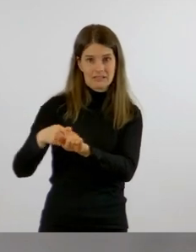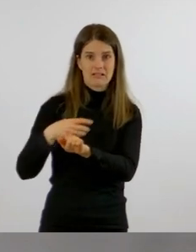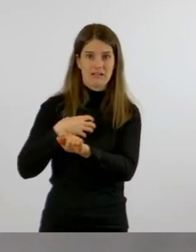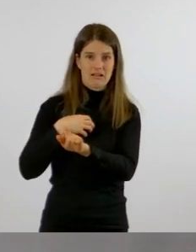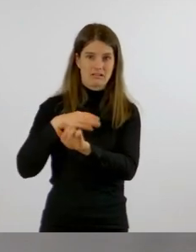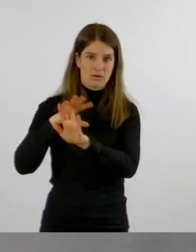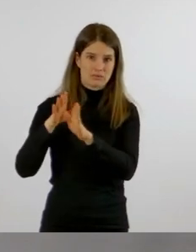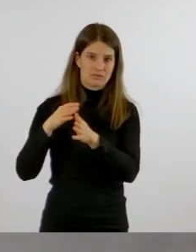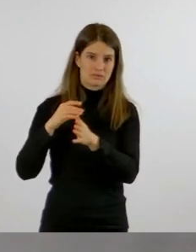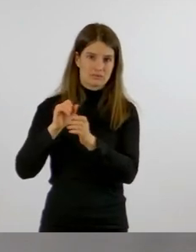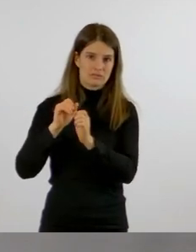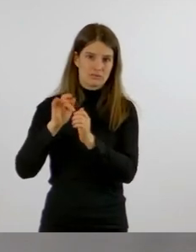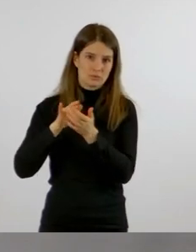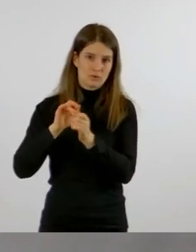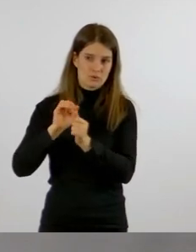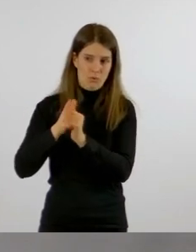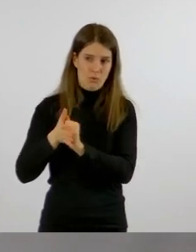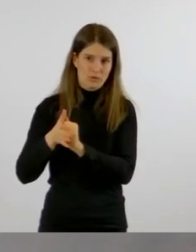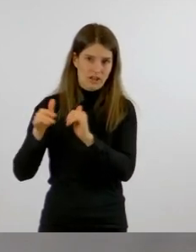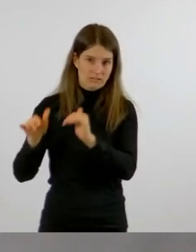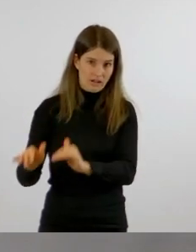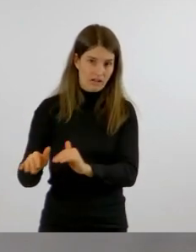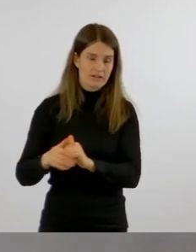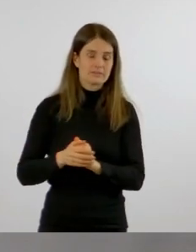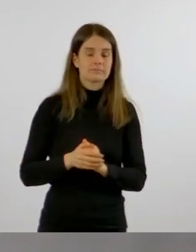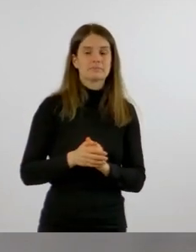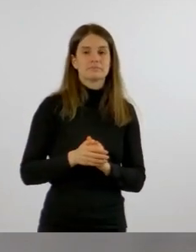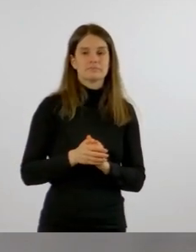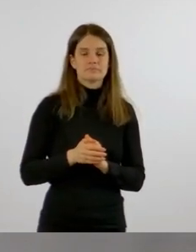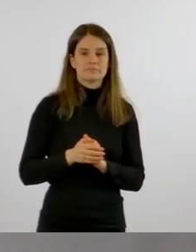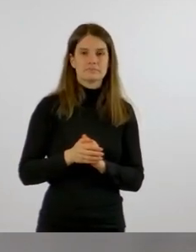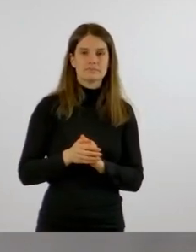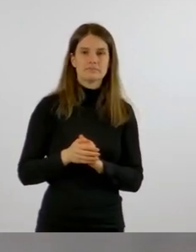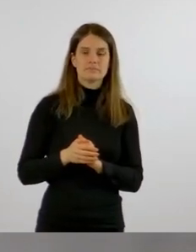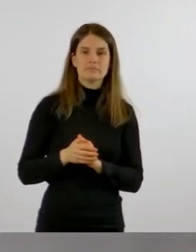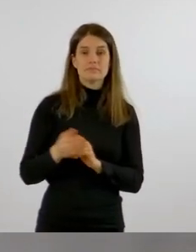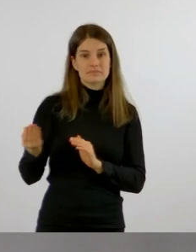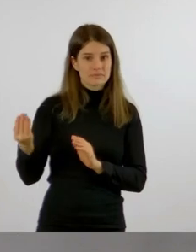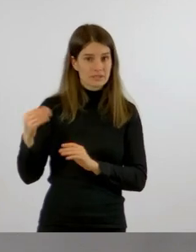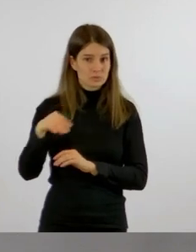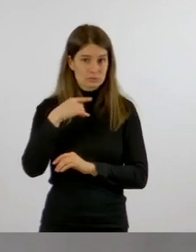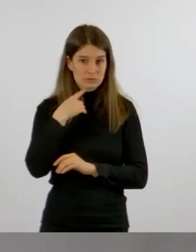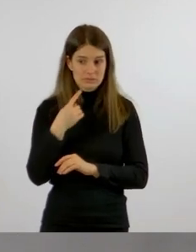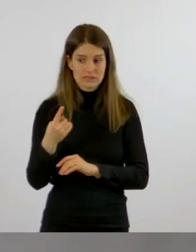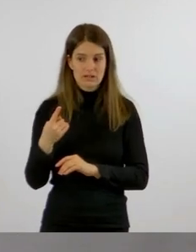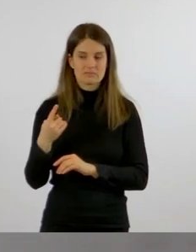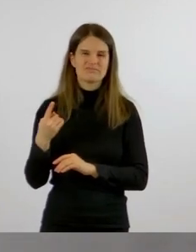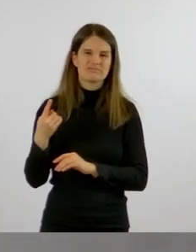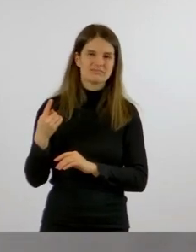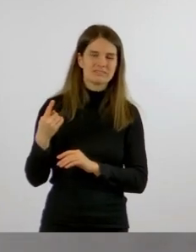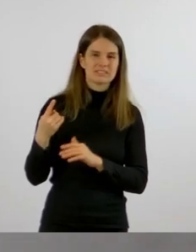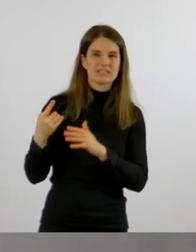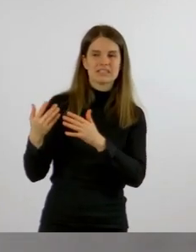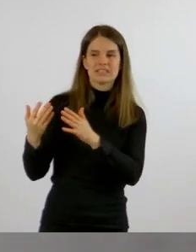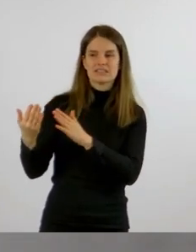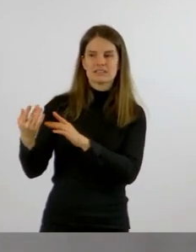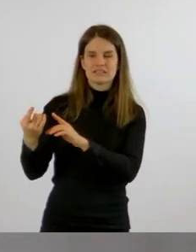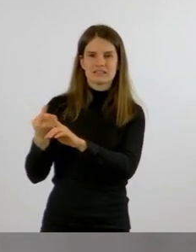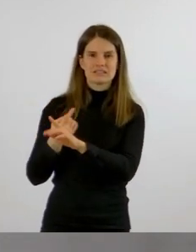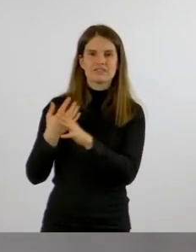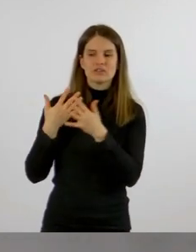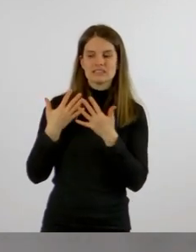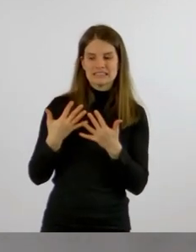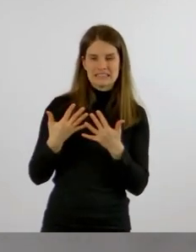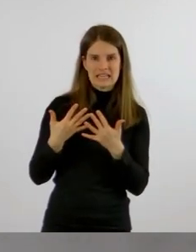-Erkrankung in stationärer Behandlung befinden. Dazu ist zu erwähnen, dass aber zehn Patienten aufgrund der Symptomatik durch